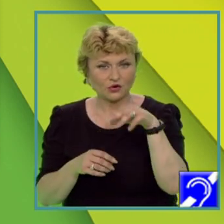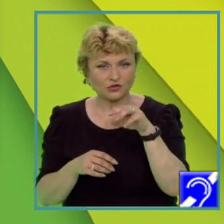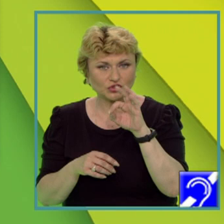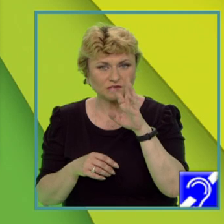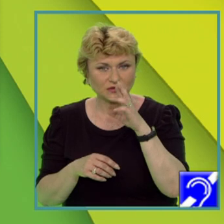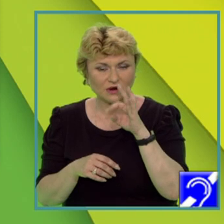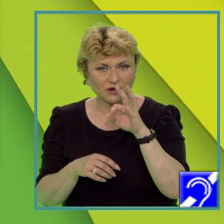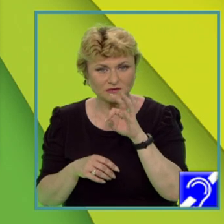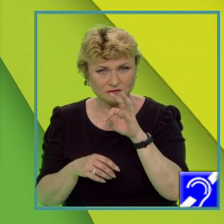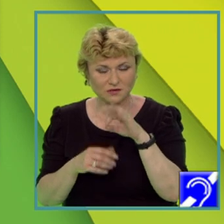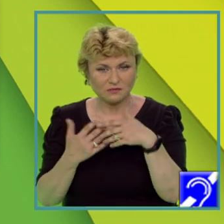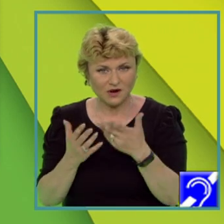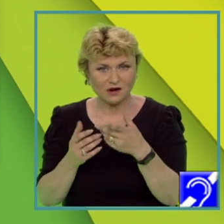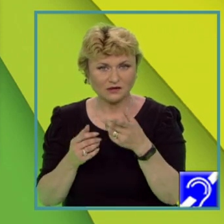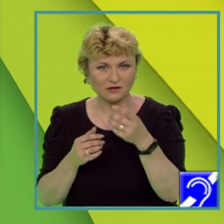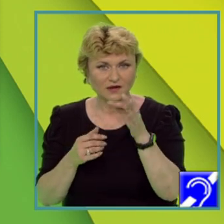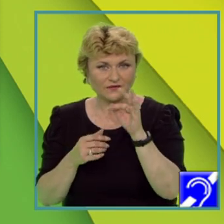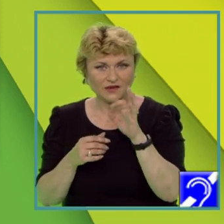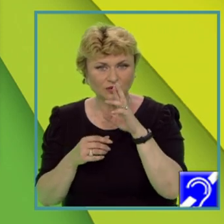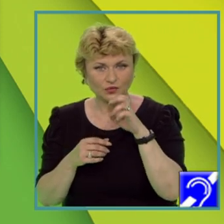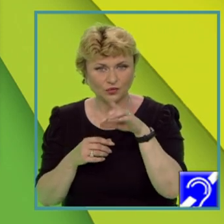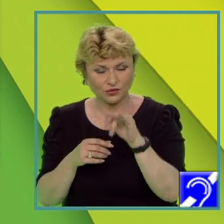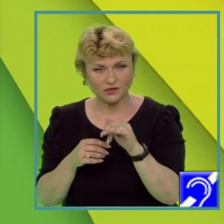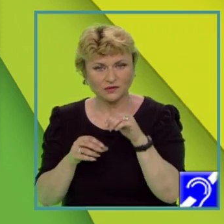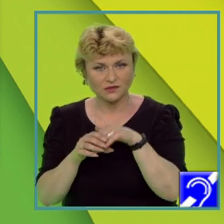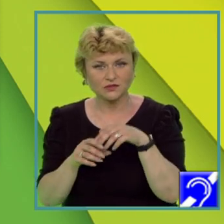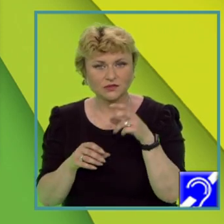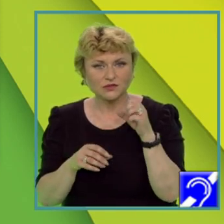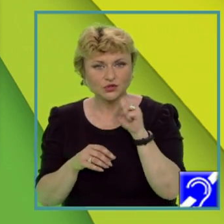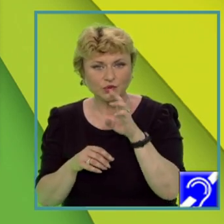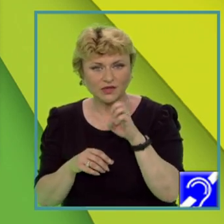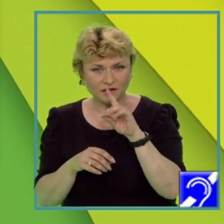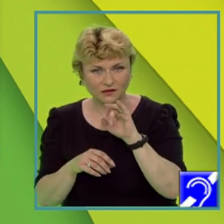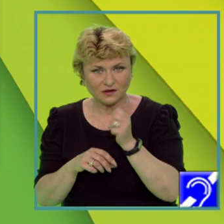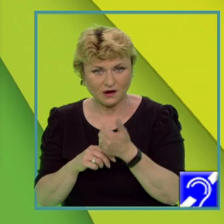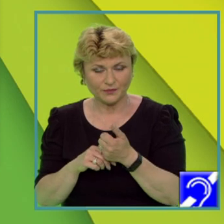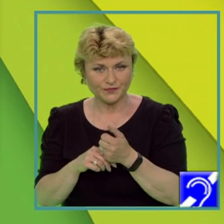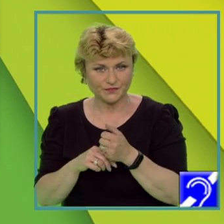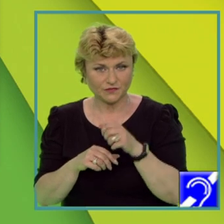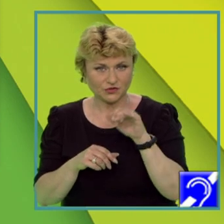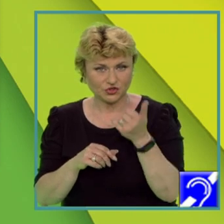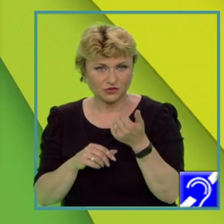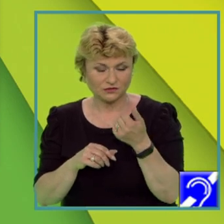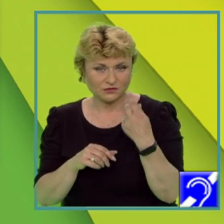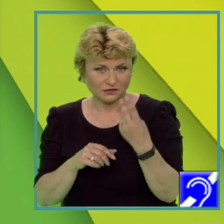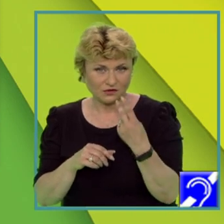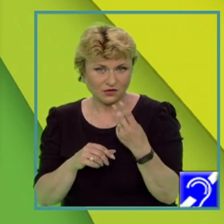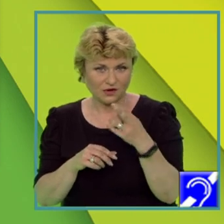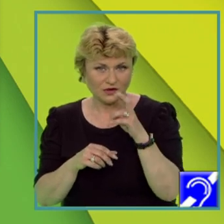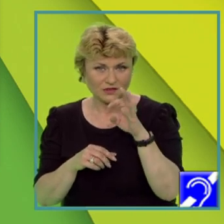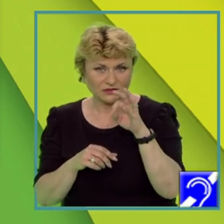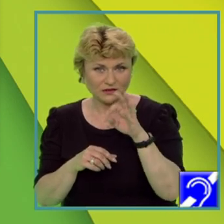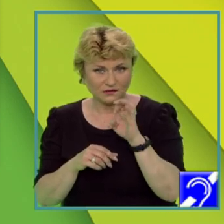fierului, explică producția mare de oțel în Suedia. A doua cerință, precizați două resurse de subsol utilizate la